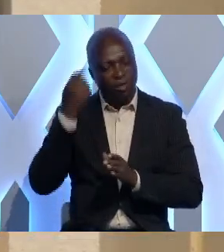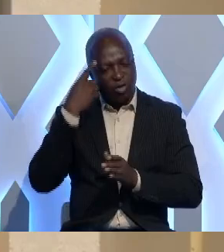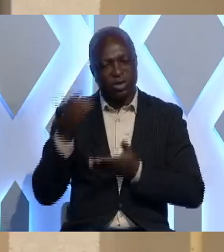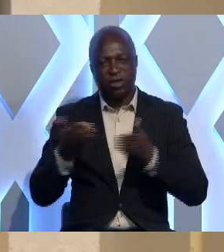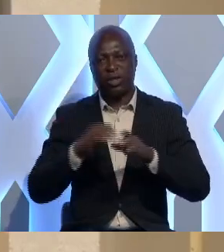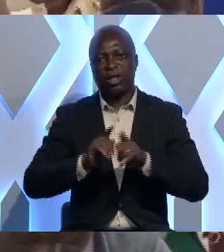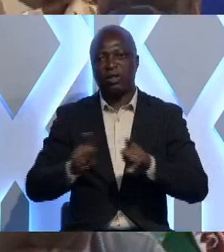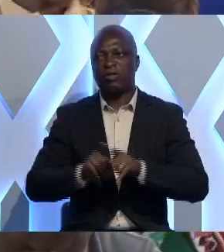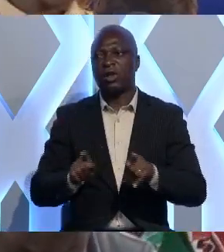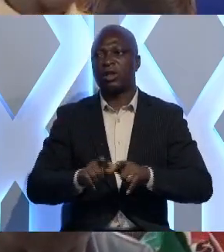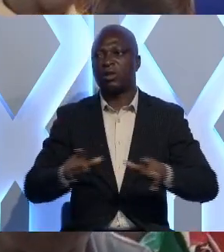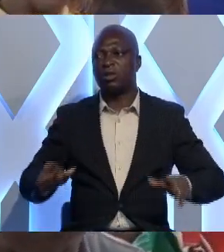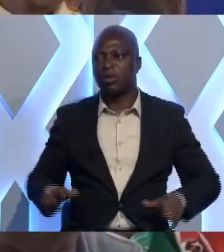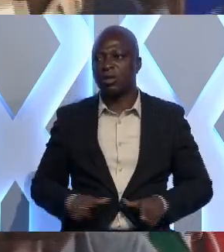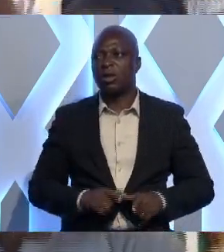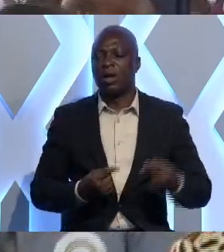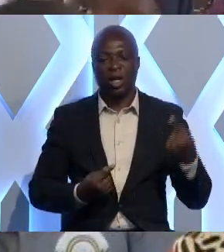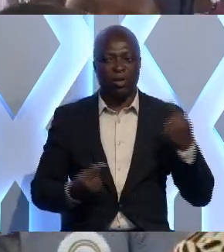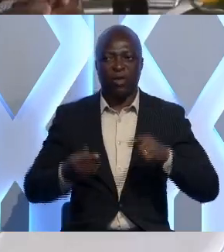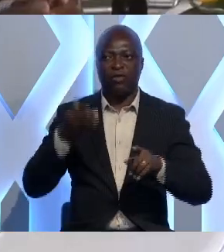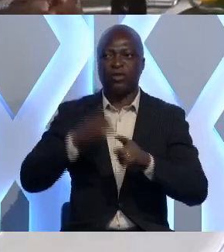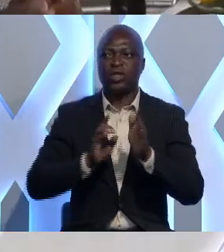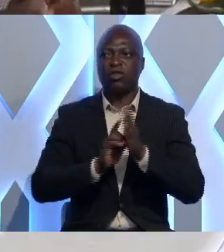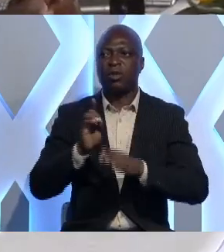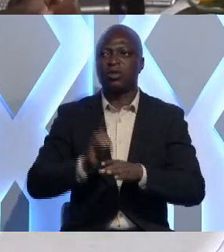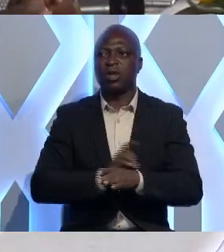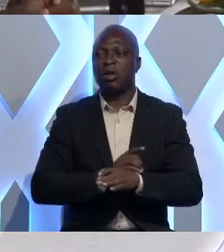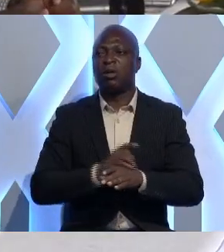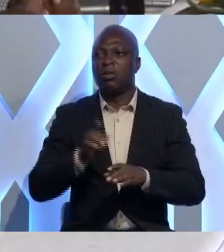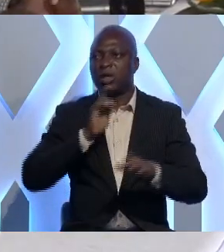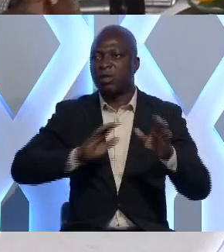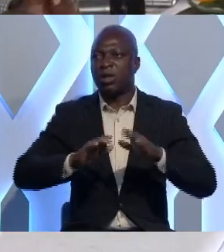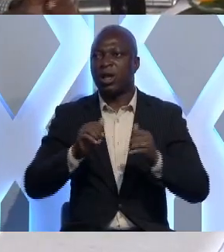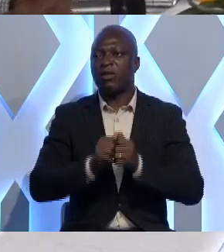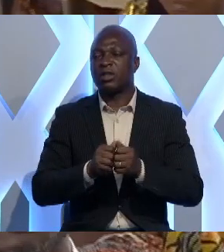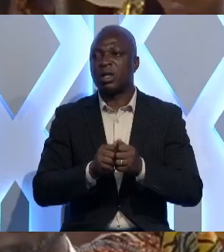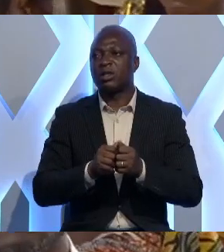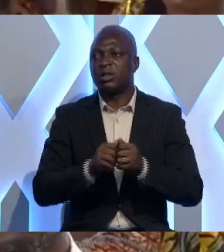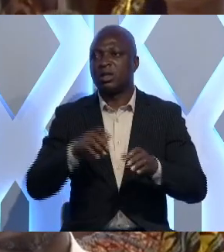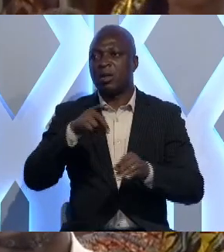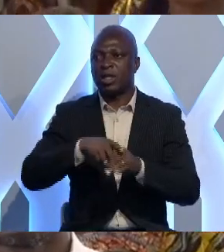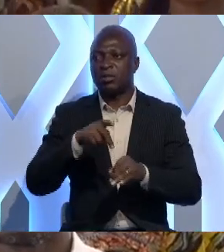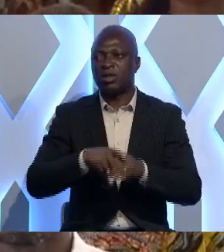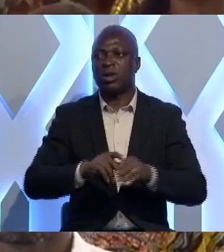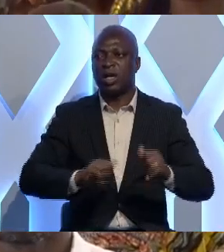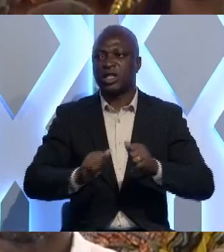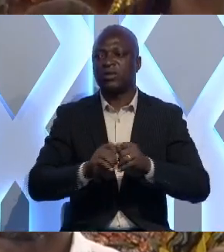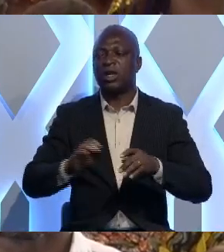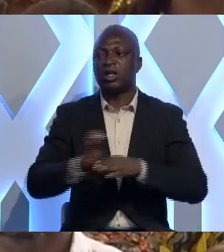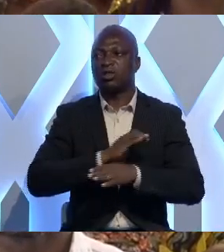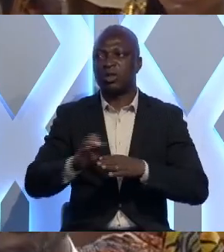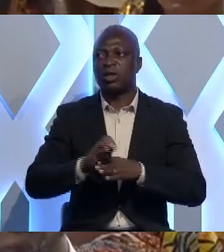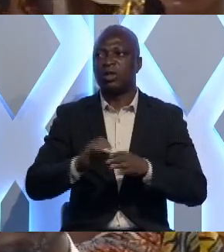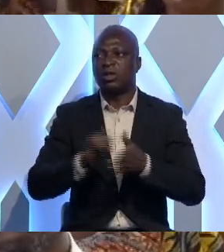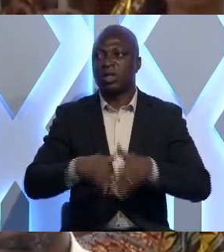servir dans les différents aspects. La lutte en faveur du développement durable ne peut être menée à bien sans la participation active et entreprenante